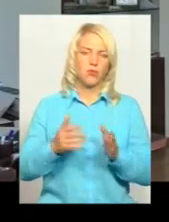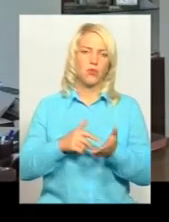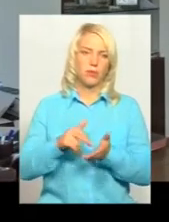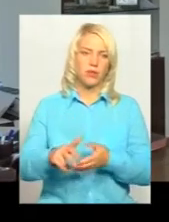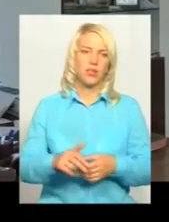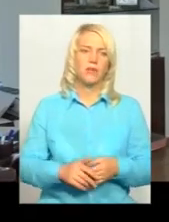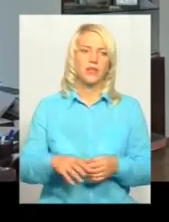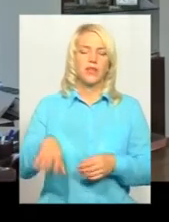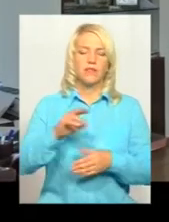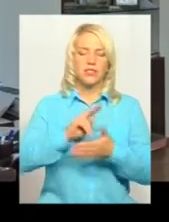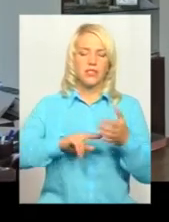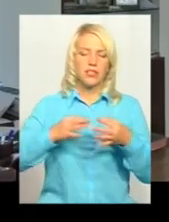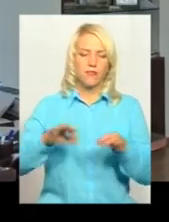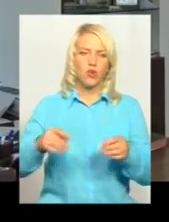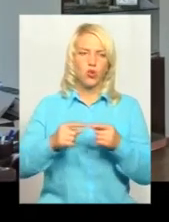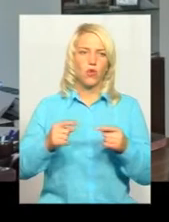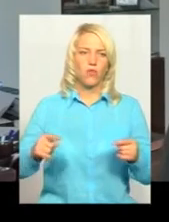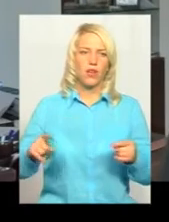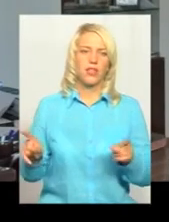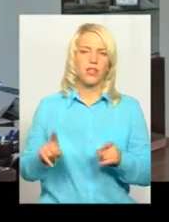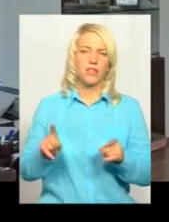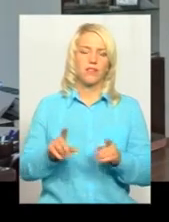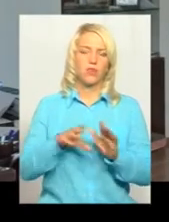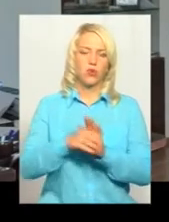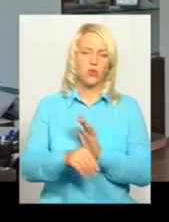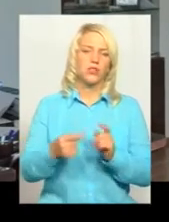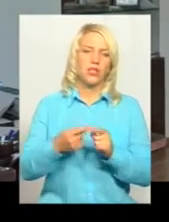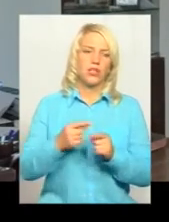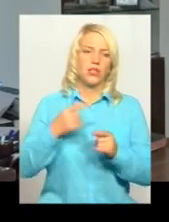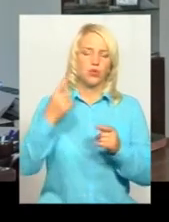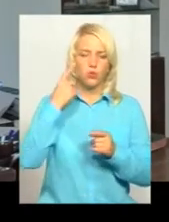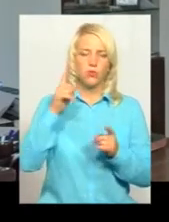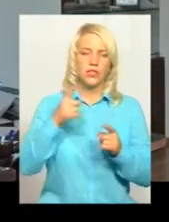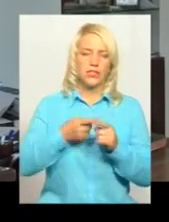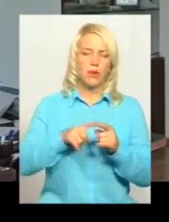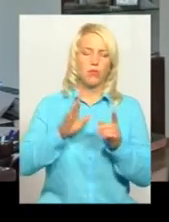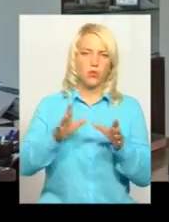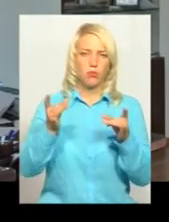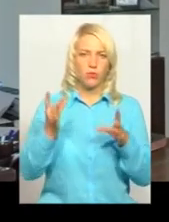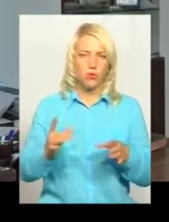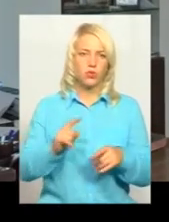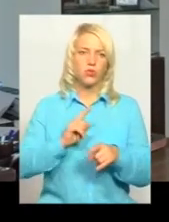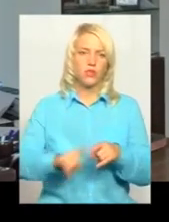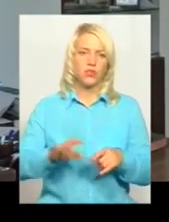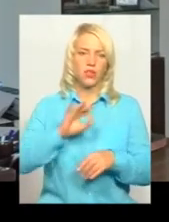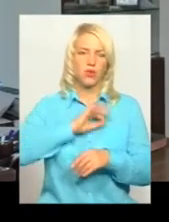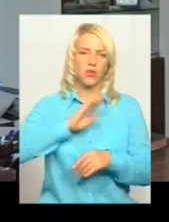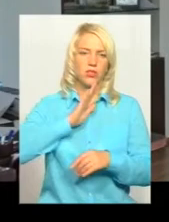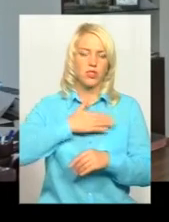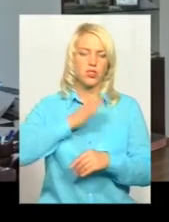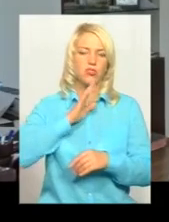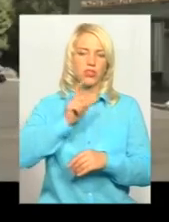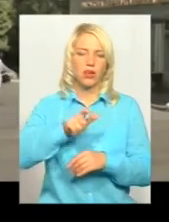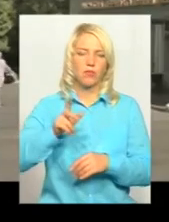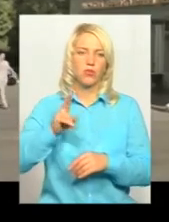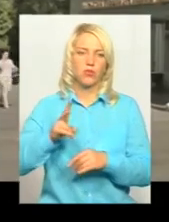товари, які входять в пакунок. Я думаю, що це буде просто і швидко, і на користь нашим жінкам, які народили